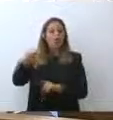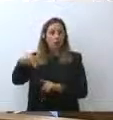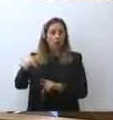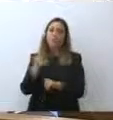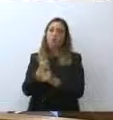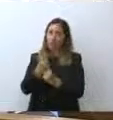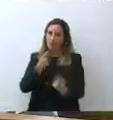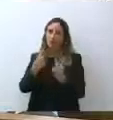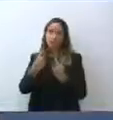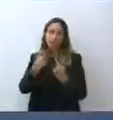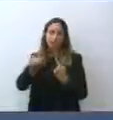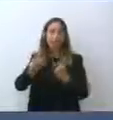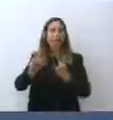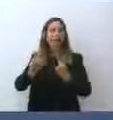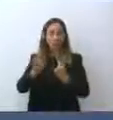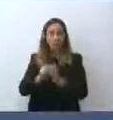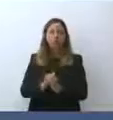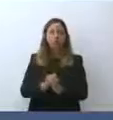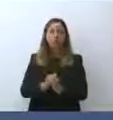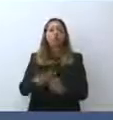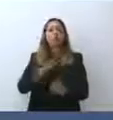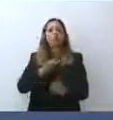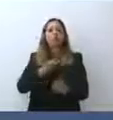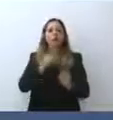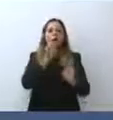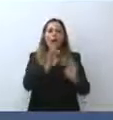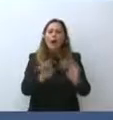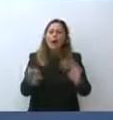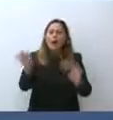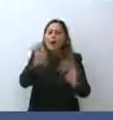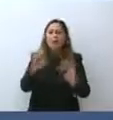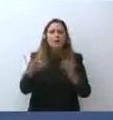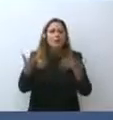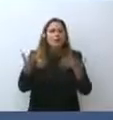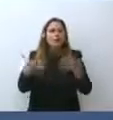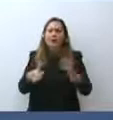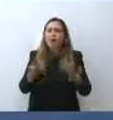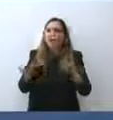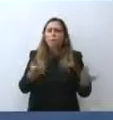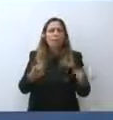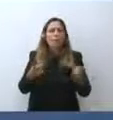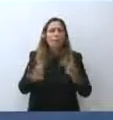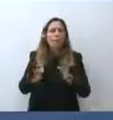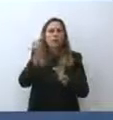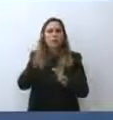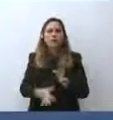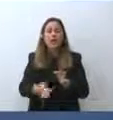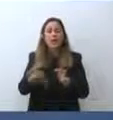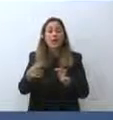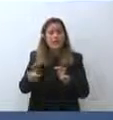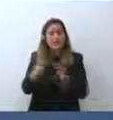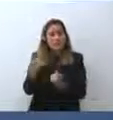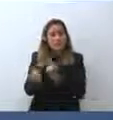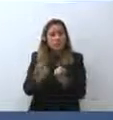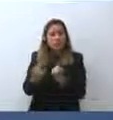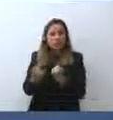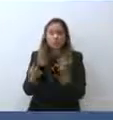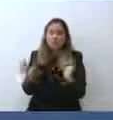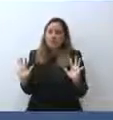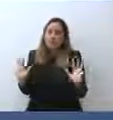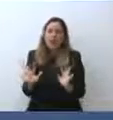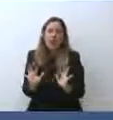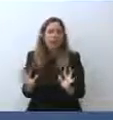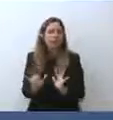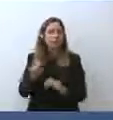Abbiamo avuto casi di Paesi che fin dal primo giorno, io mi chiedo come si possa dire, davanti a quella tragedia in mane, con